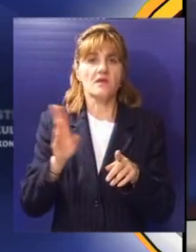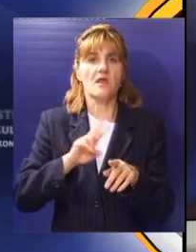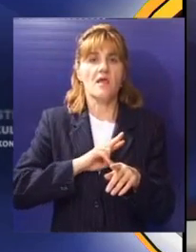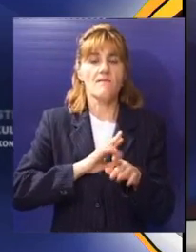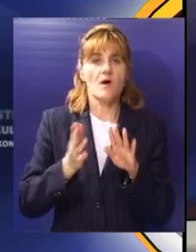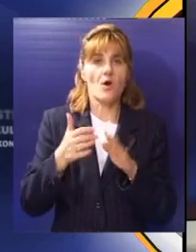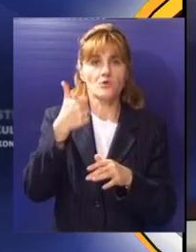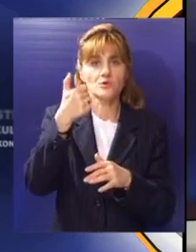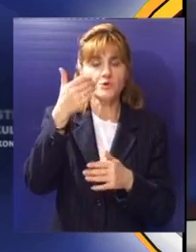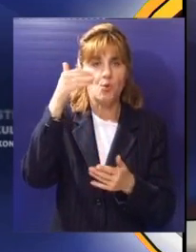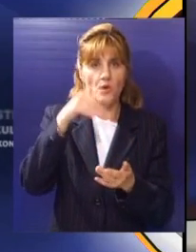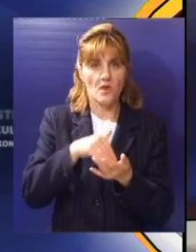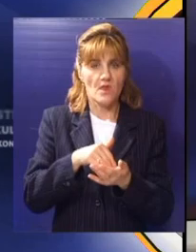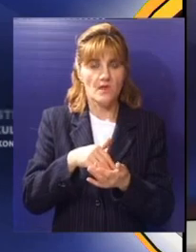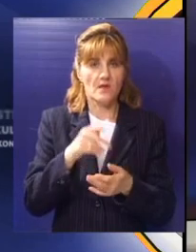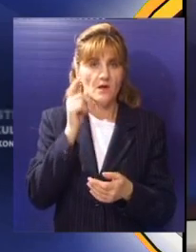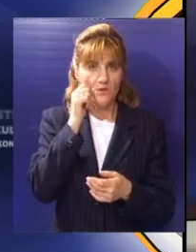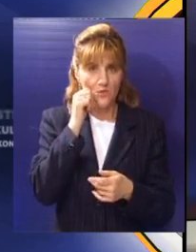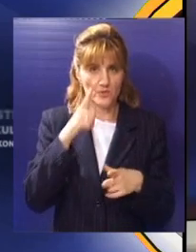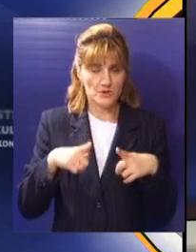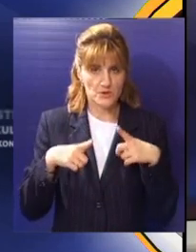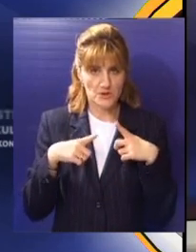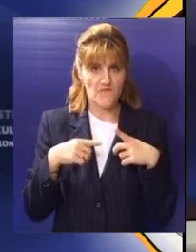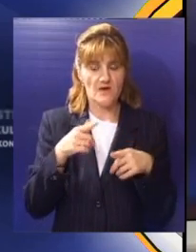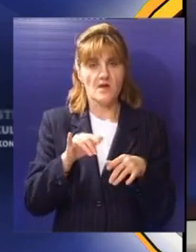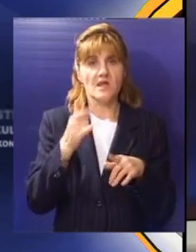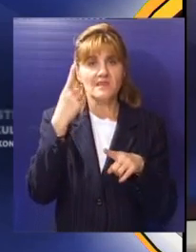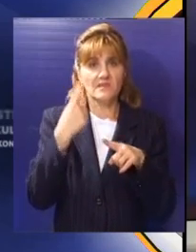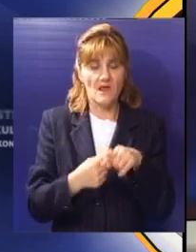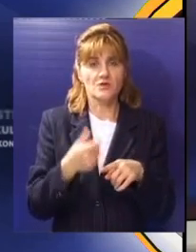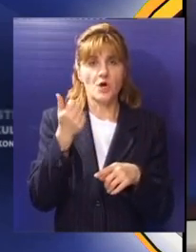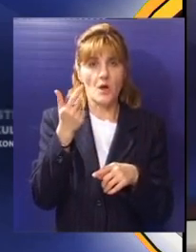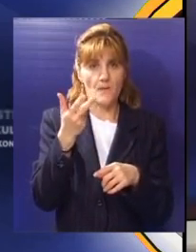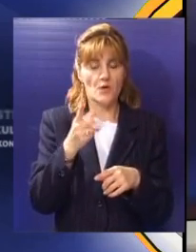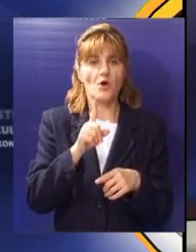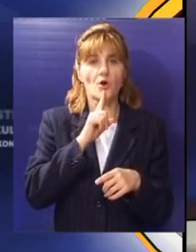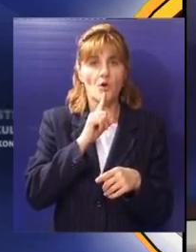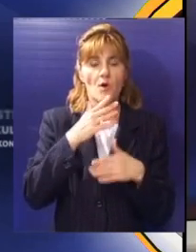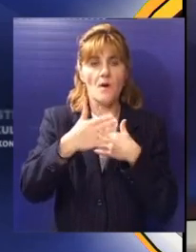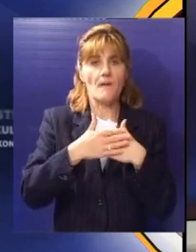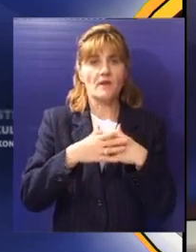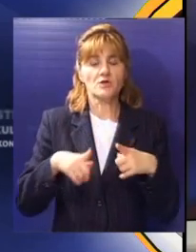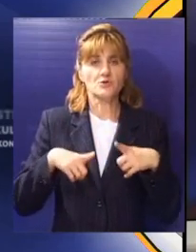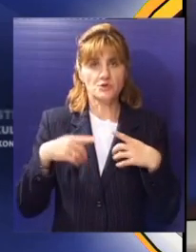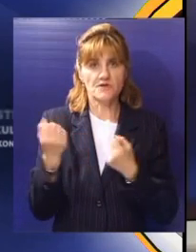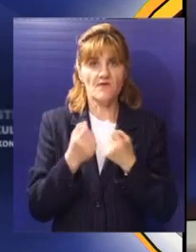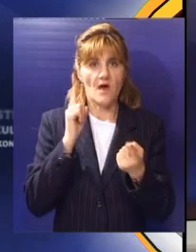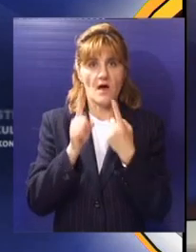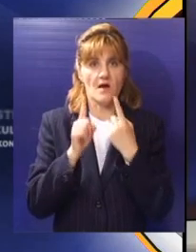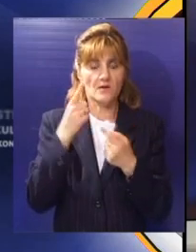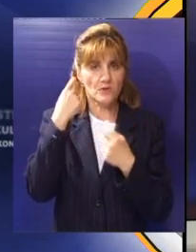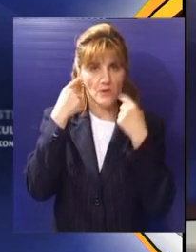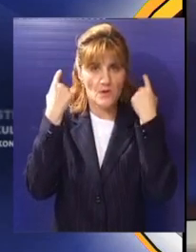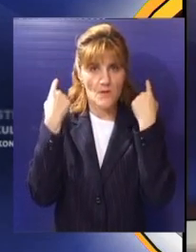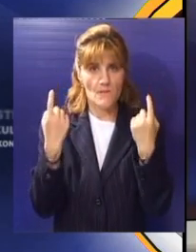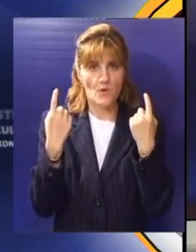stanovnika u zemlji po ovom pitanju. Za sada nije poznato koliki je tačan broj stanovnika koji je izložen buci, ali je poznato da